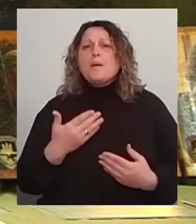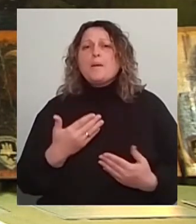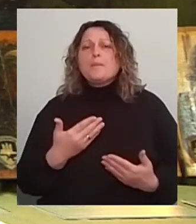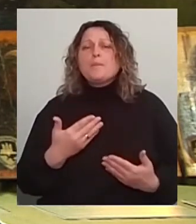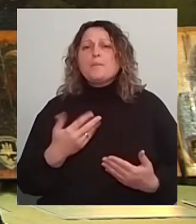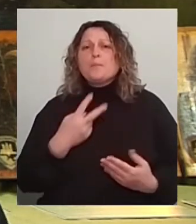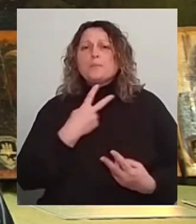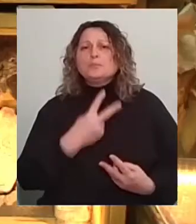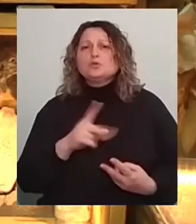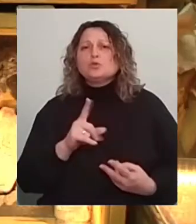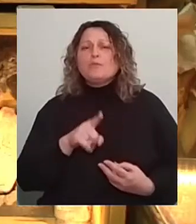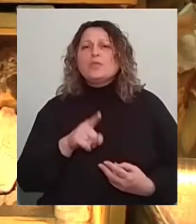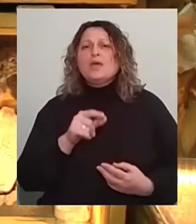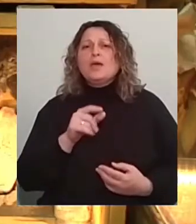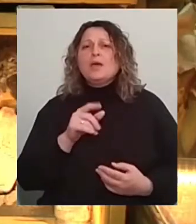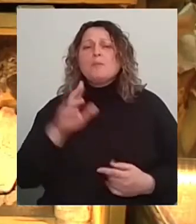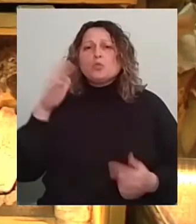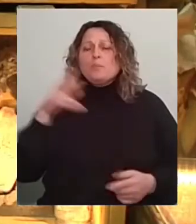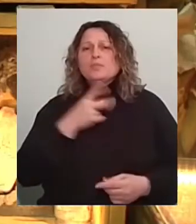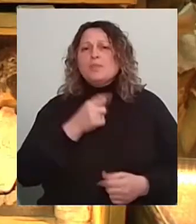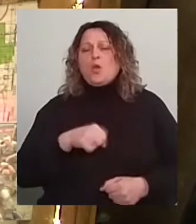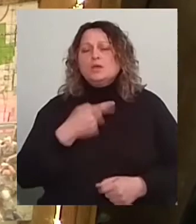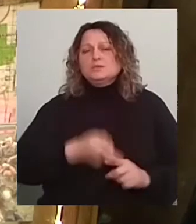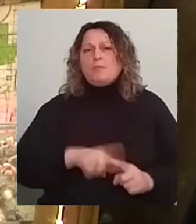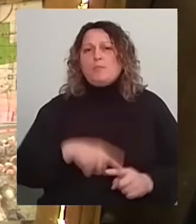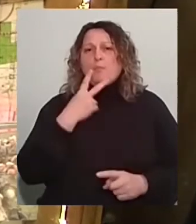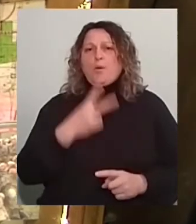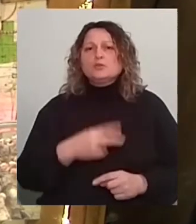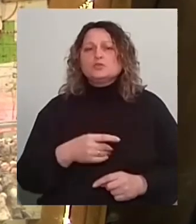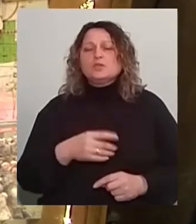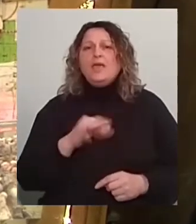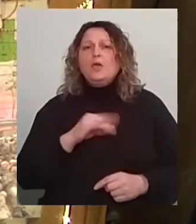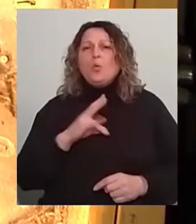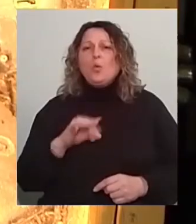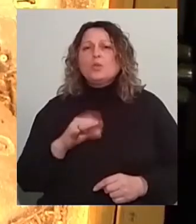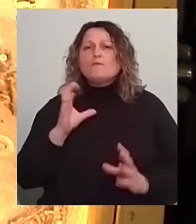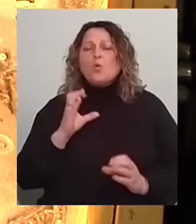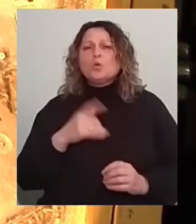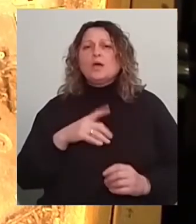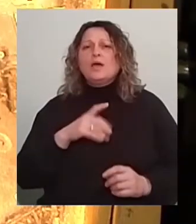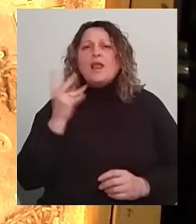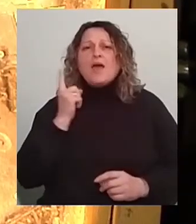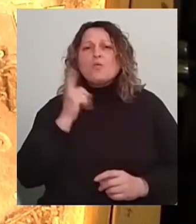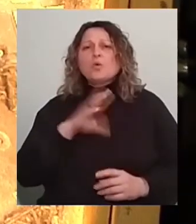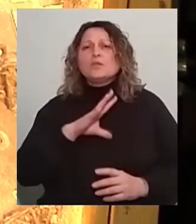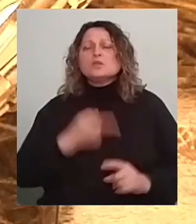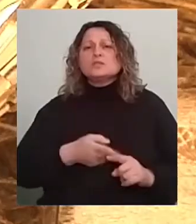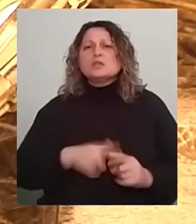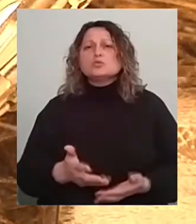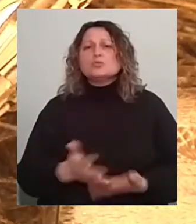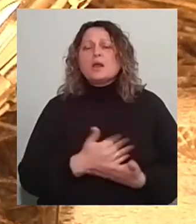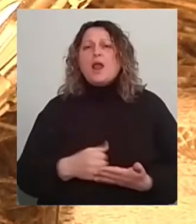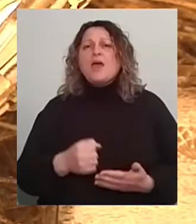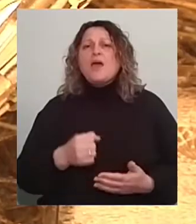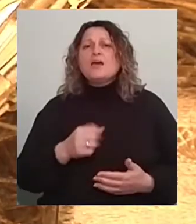можливості її побачити. Уламки снарядів, ікони, фотографії воїнів та їхні телефони – все це збирали в зоні бойових дій